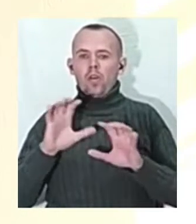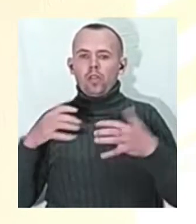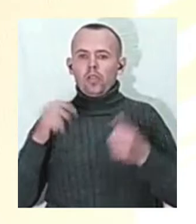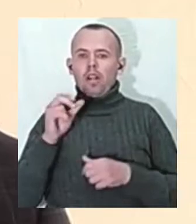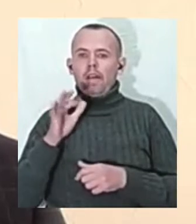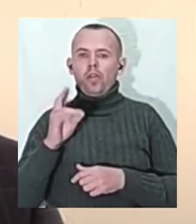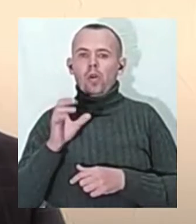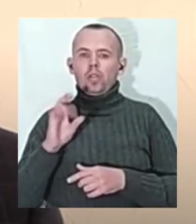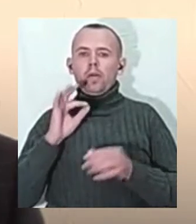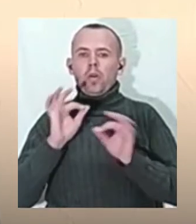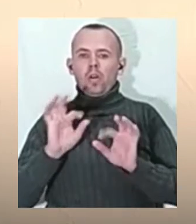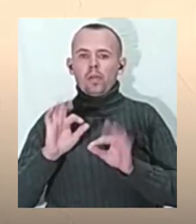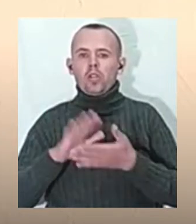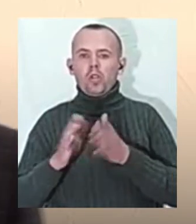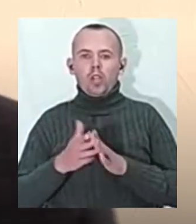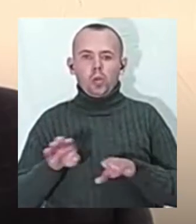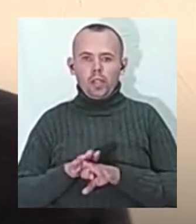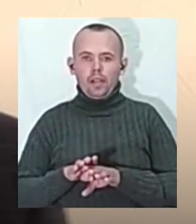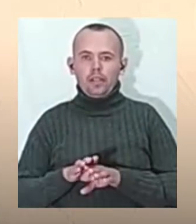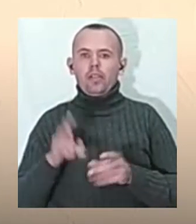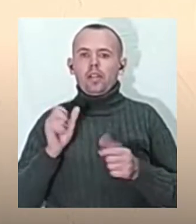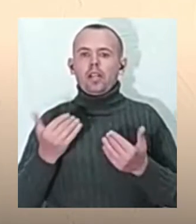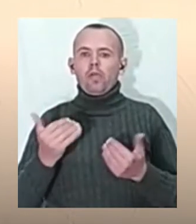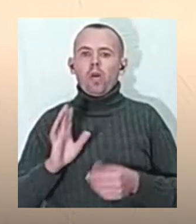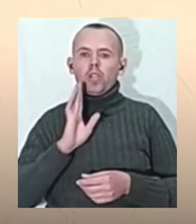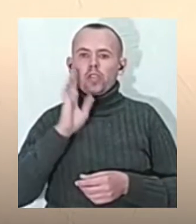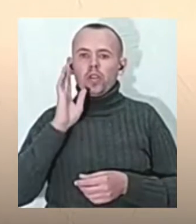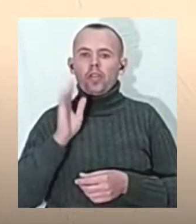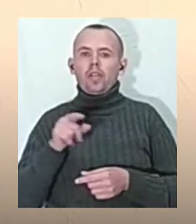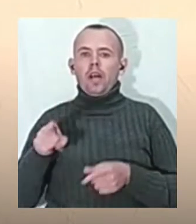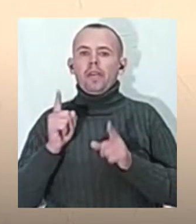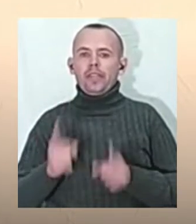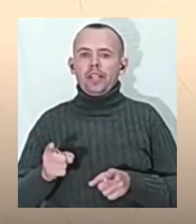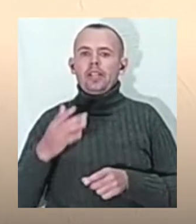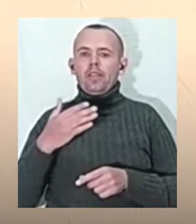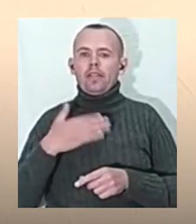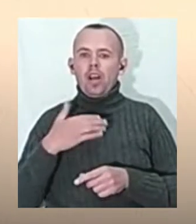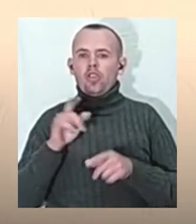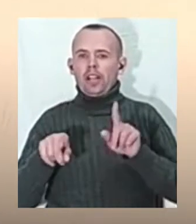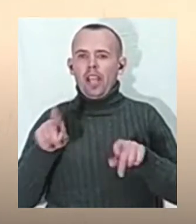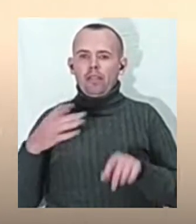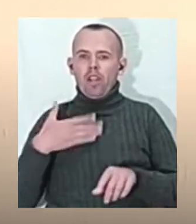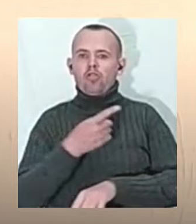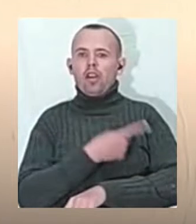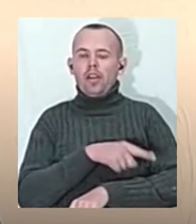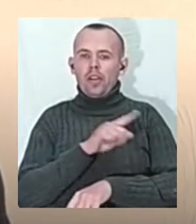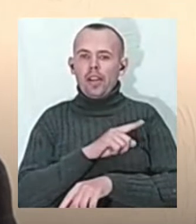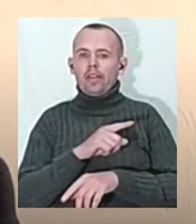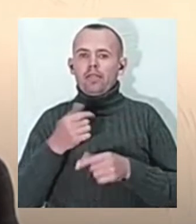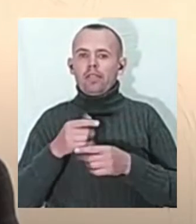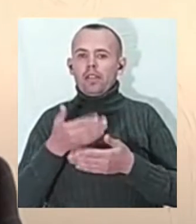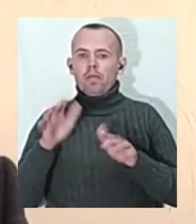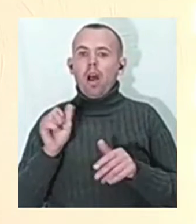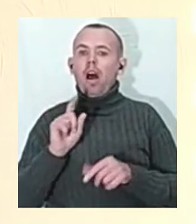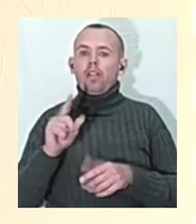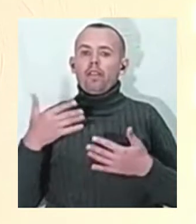ситуацію так. На сьогоднішній ранок, так дійсно, у декілька наших лікарнях не було ліжкомісця, але вже через декілька